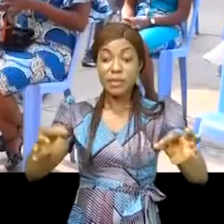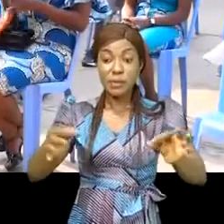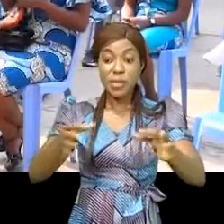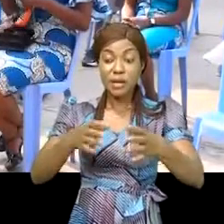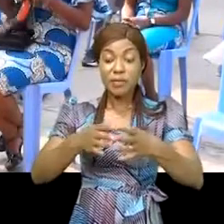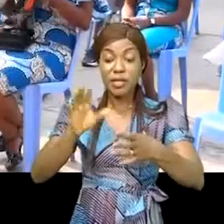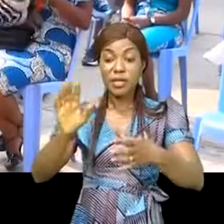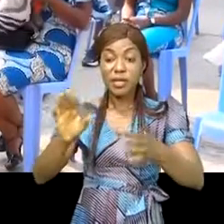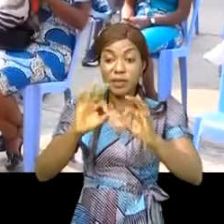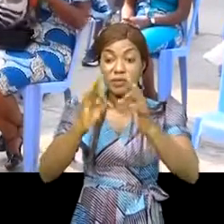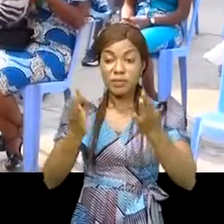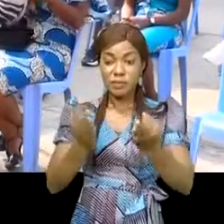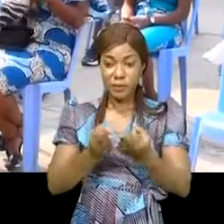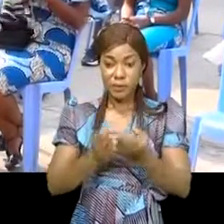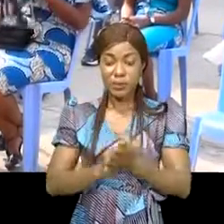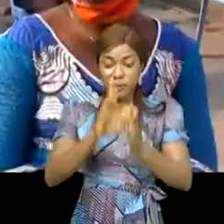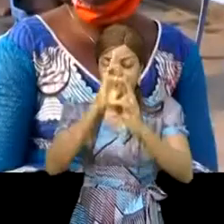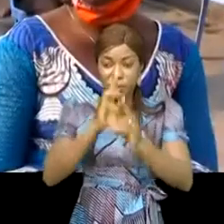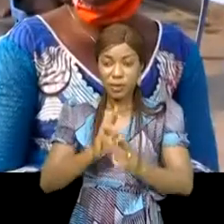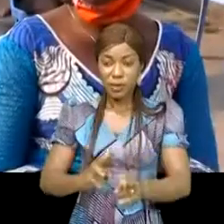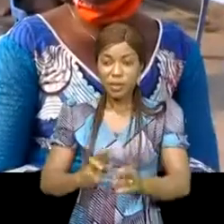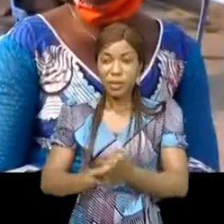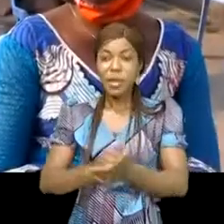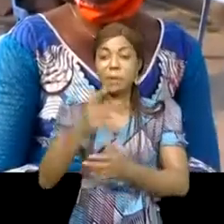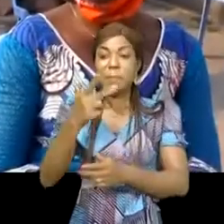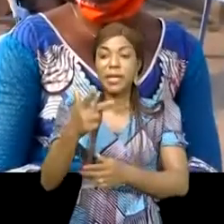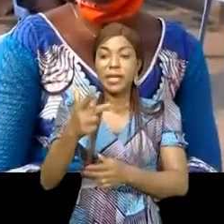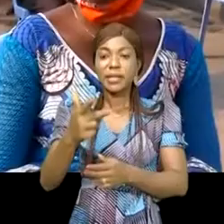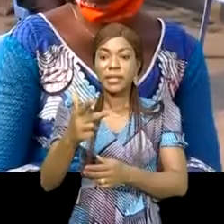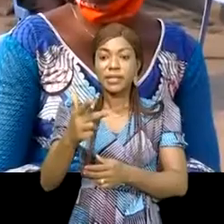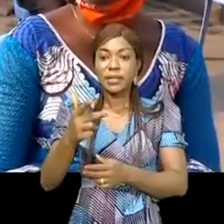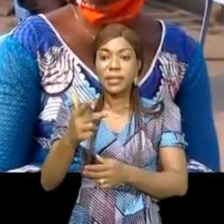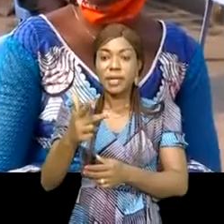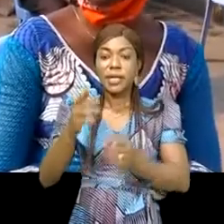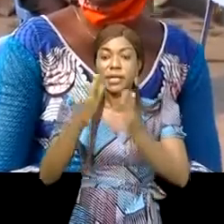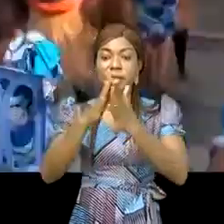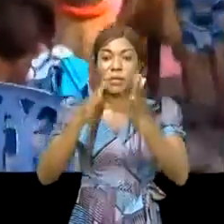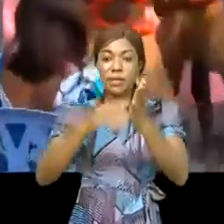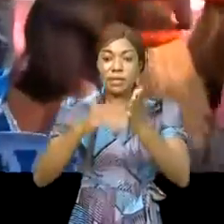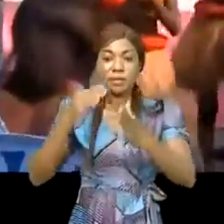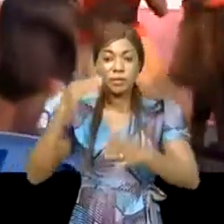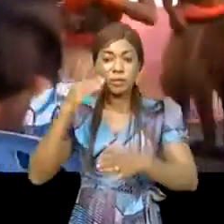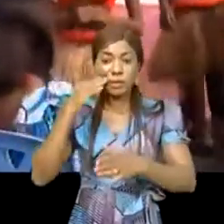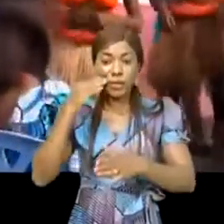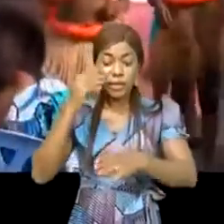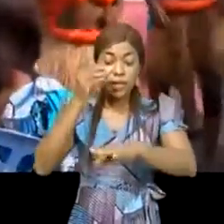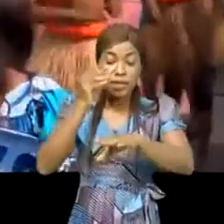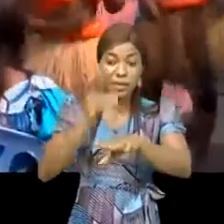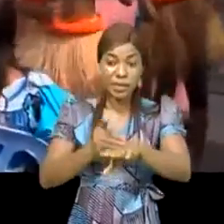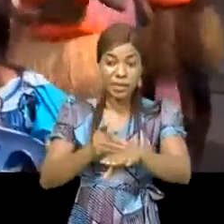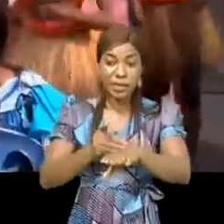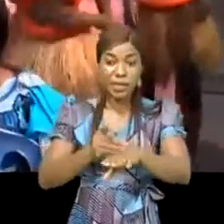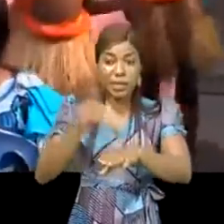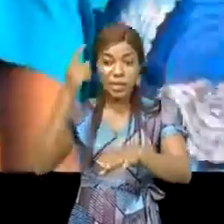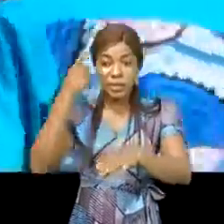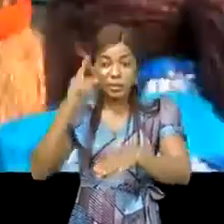rue étaient en l'honneur le mercredi 16 juin 2021, date, jour et mois dédiée à l'enfant africain en mémoire des massacres des